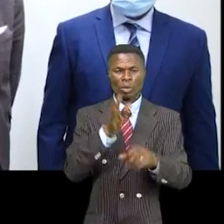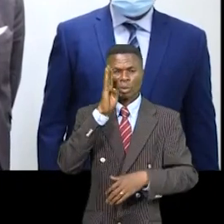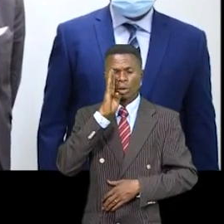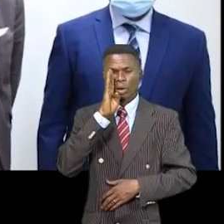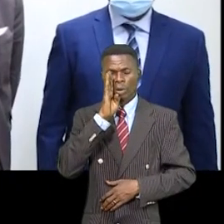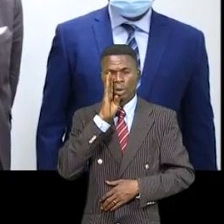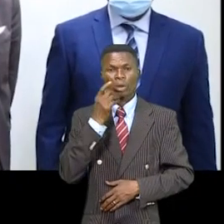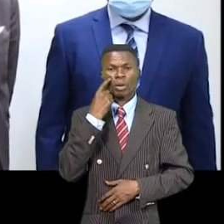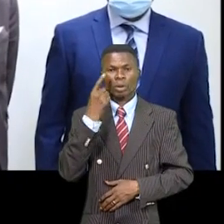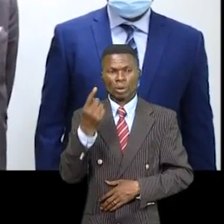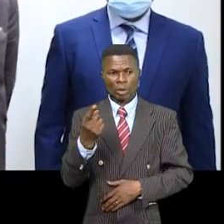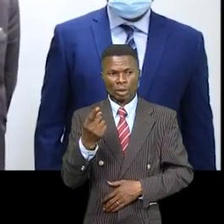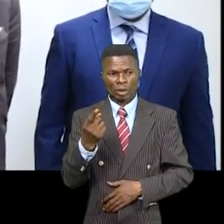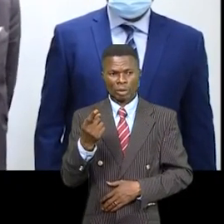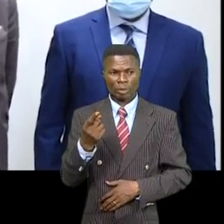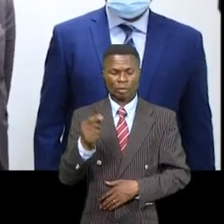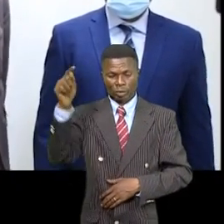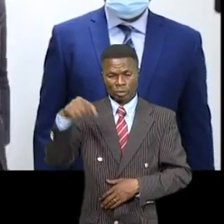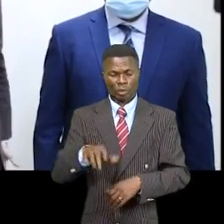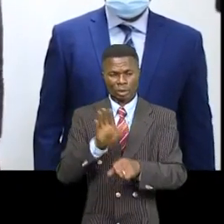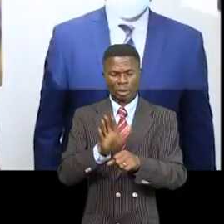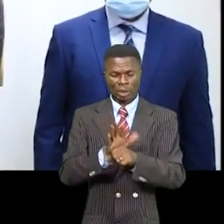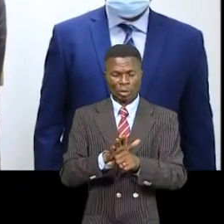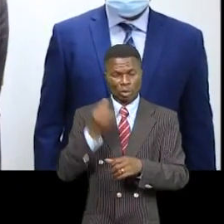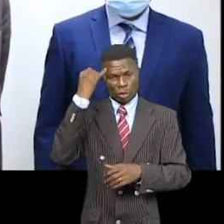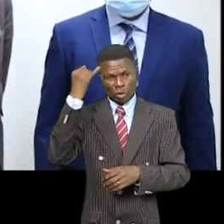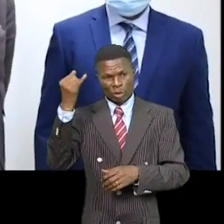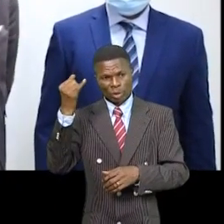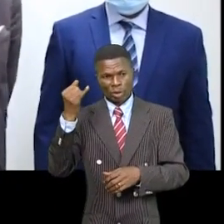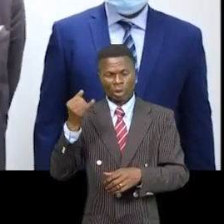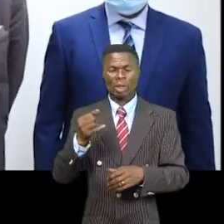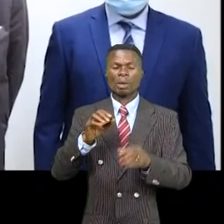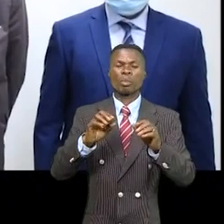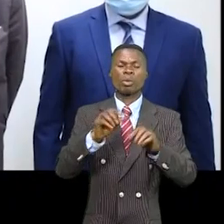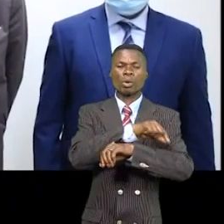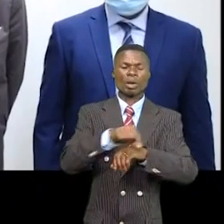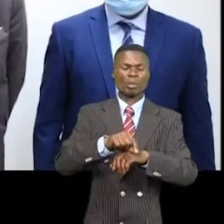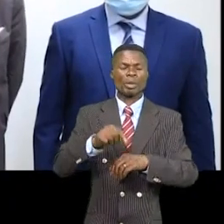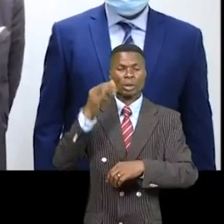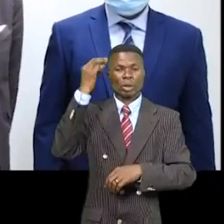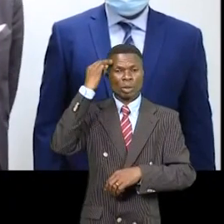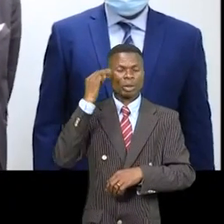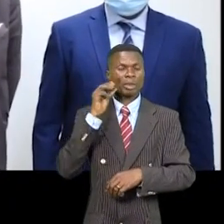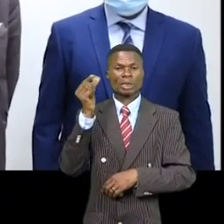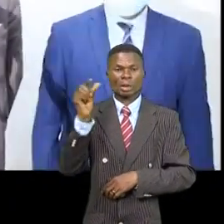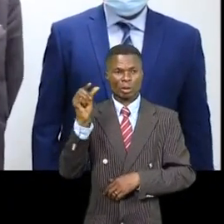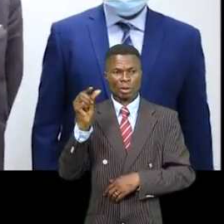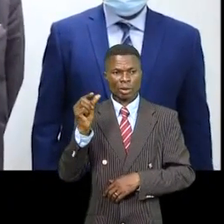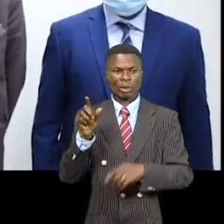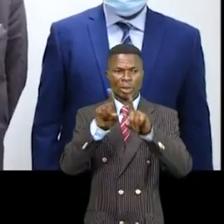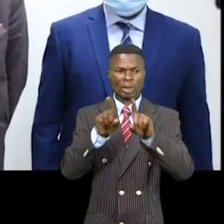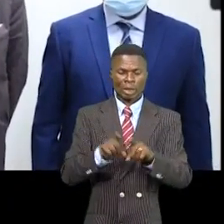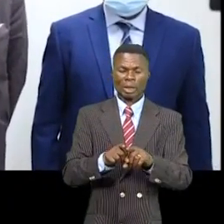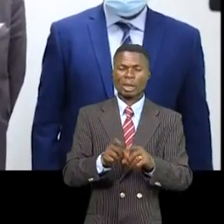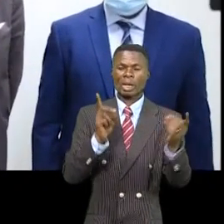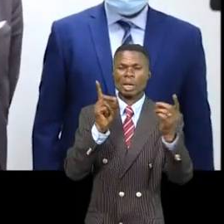'ai pu voir que c'est suivi avec beaucoup d'application au ministère des mines et au gouvernement voire même jusqu'au plus haut sommet de